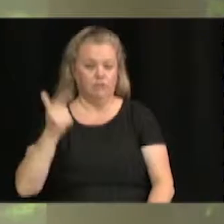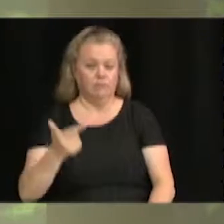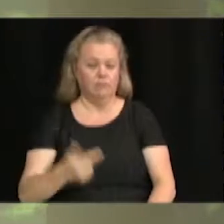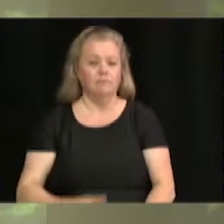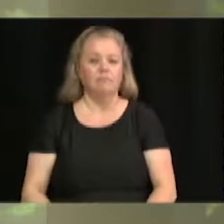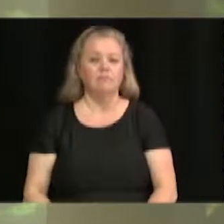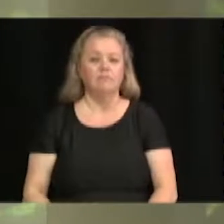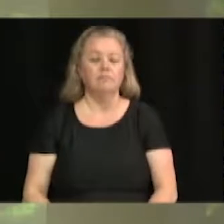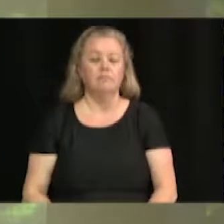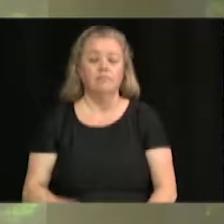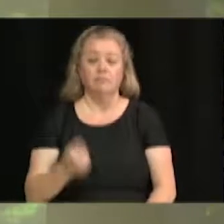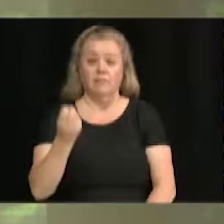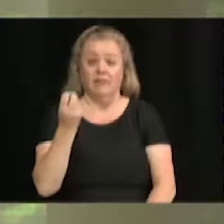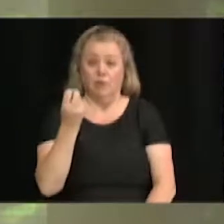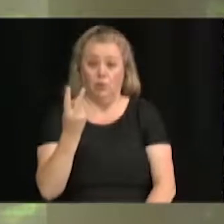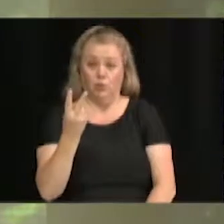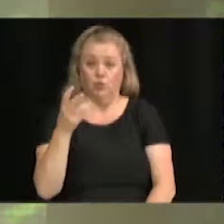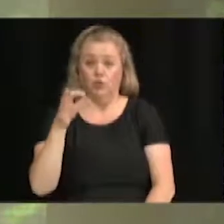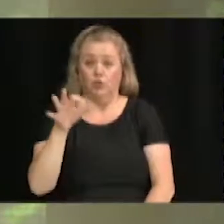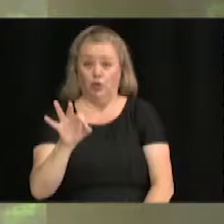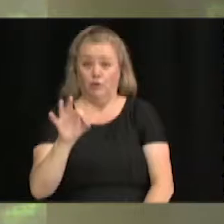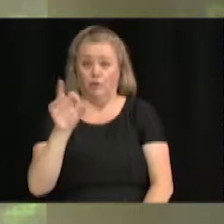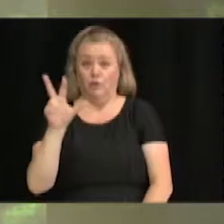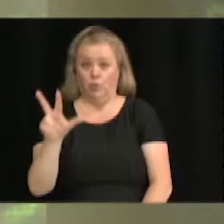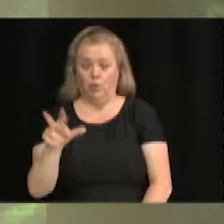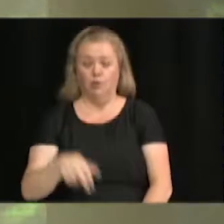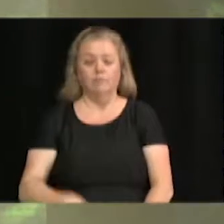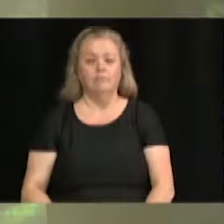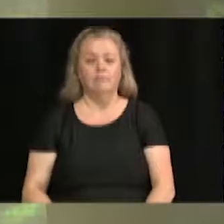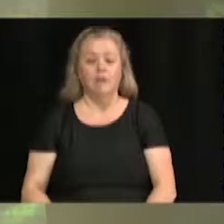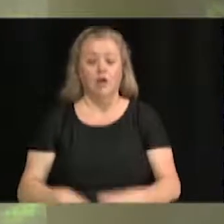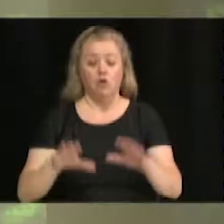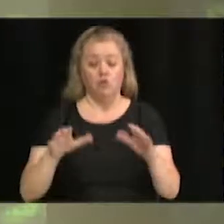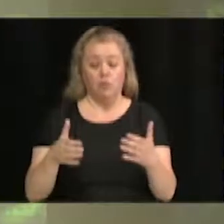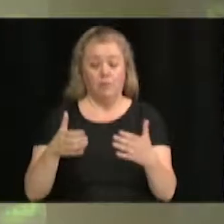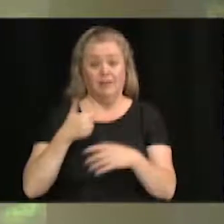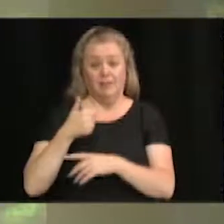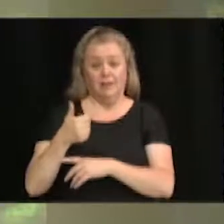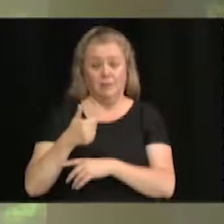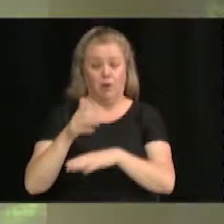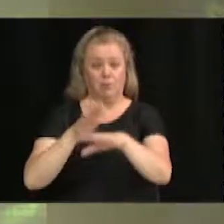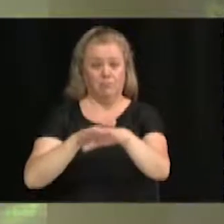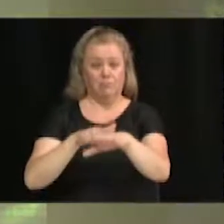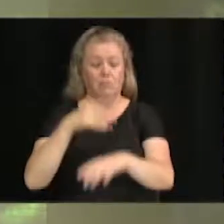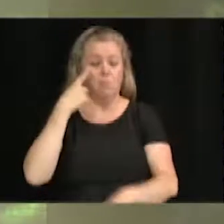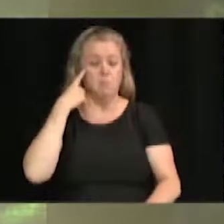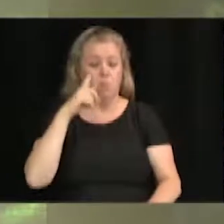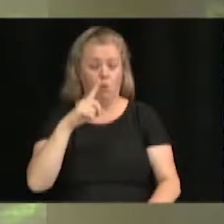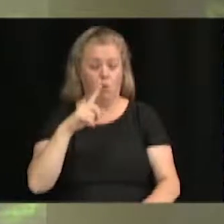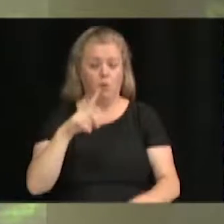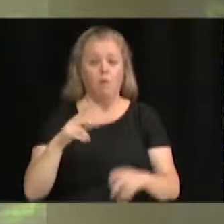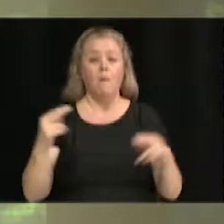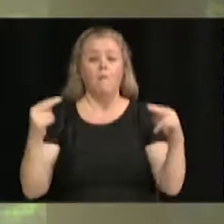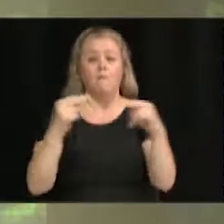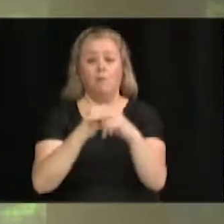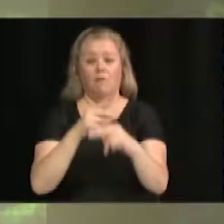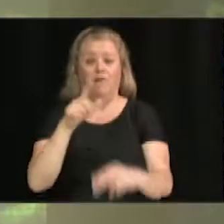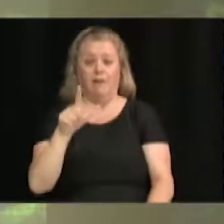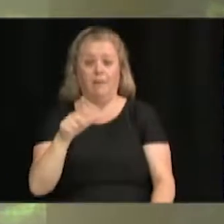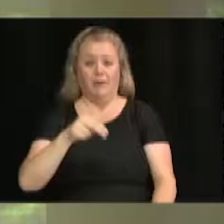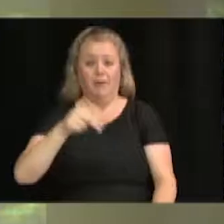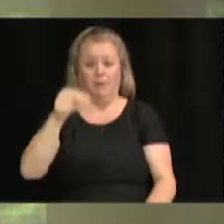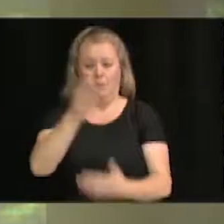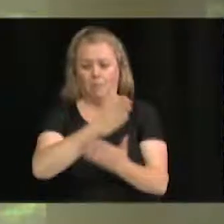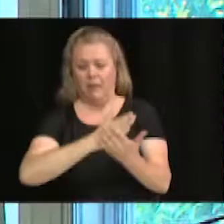12.9.3. Recommandations du comité des transports visant à interdire le stationnement sur une partie du boulevard Labais-Nord.